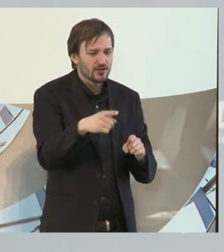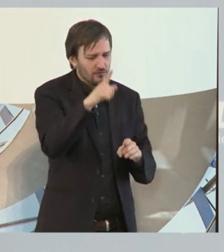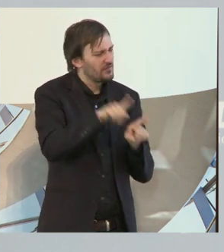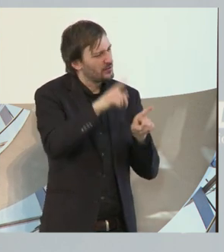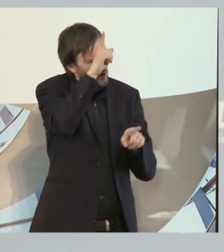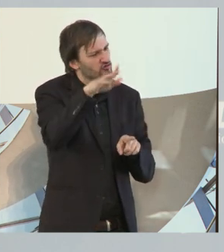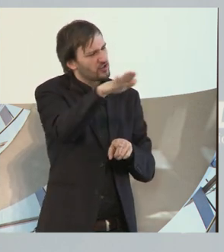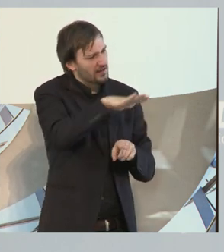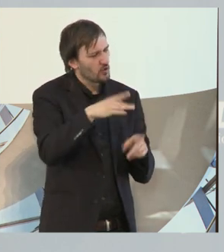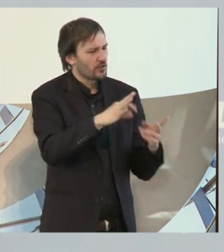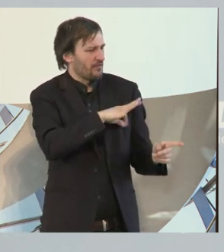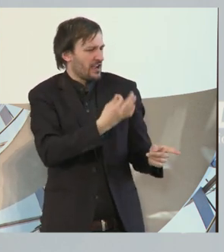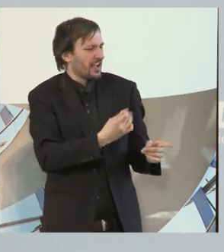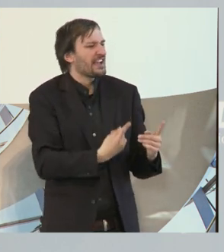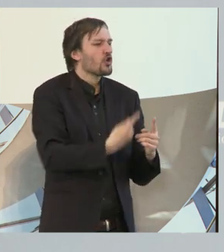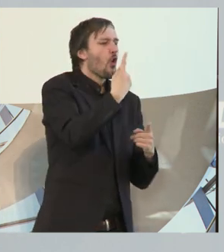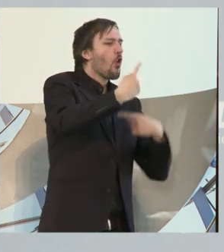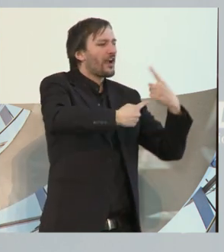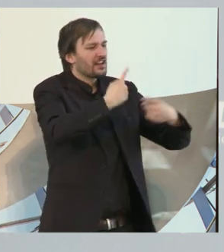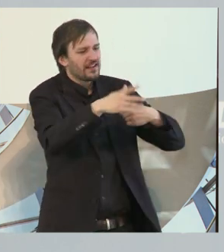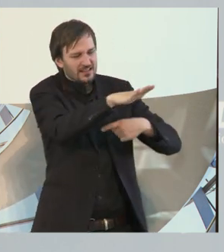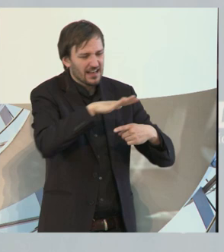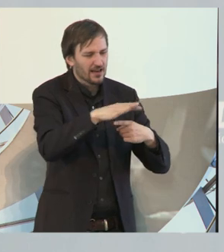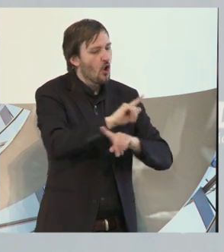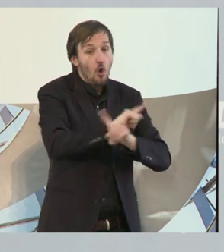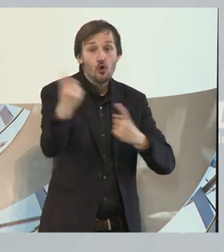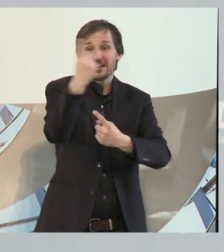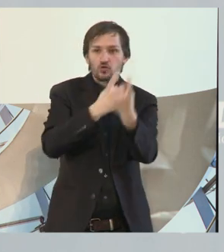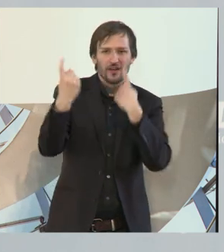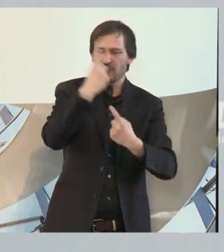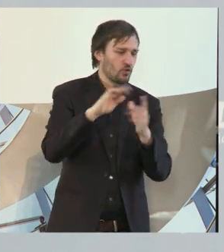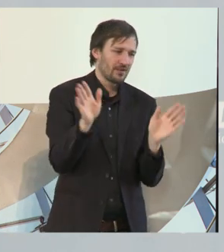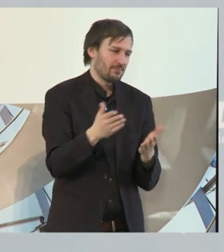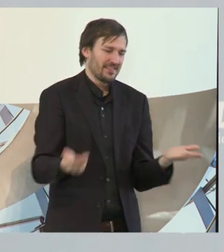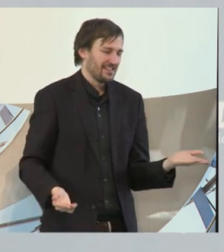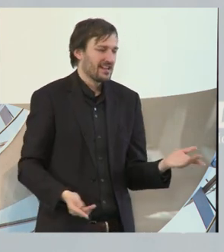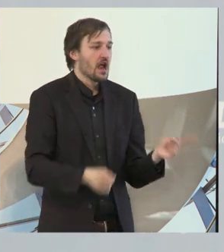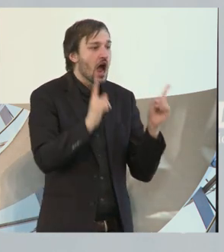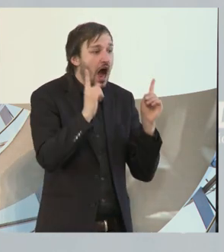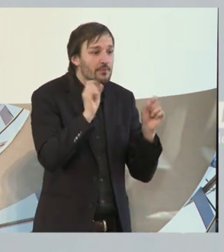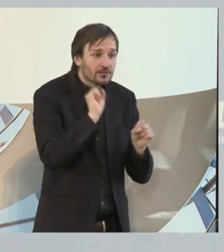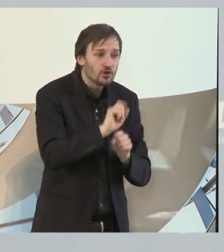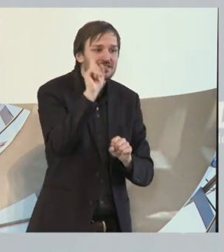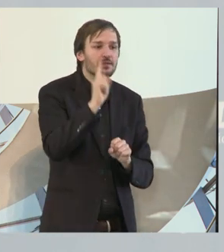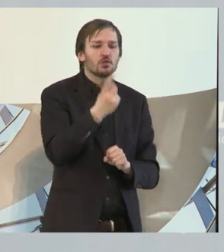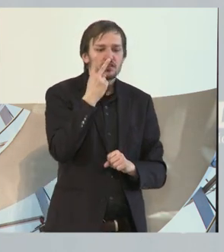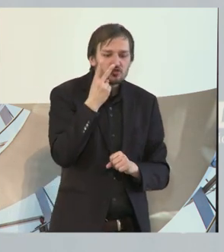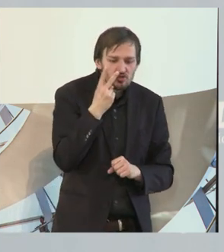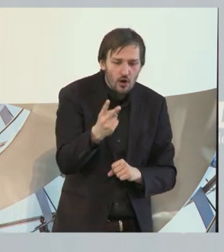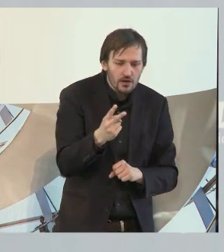wie Deutschland oder Frankreich ganz ohne Zuwanderung auskommen. Aber wir müssen auch einen Blick darauf werfen, welche